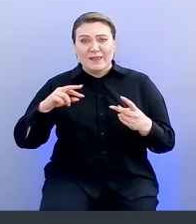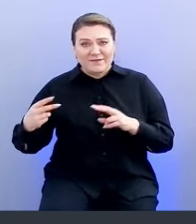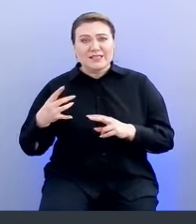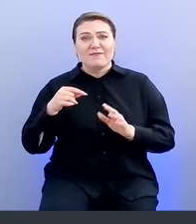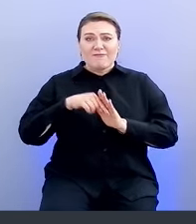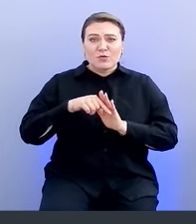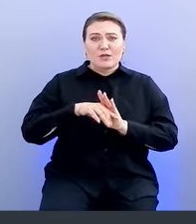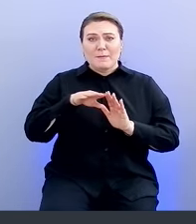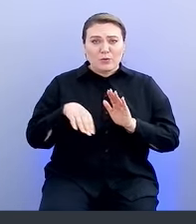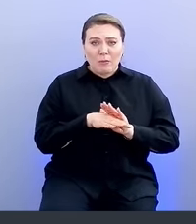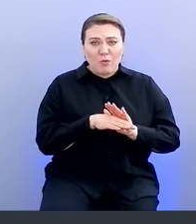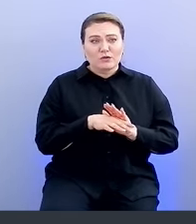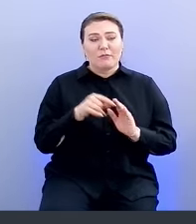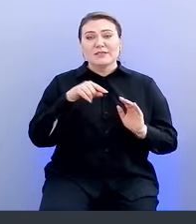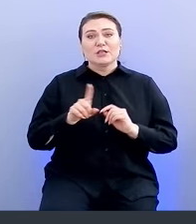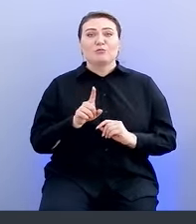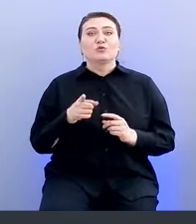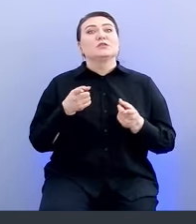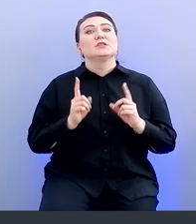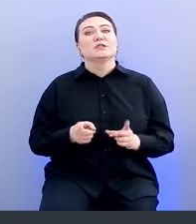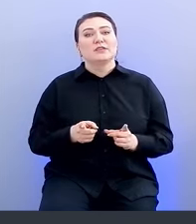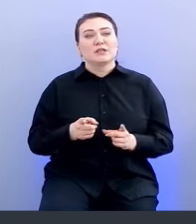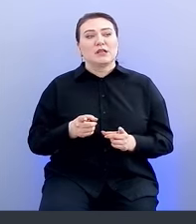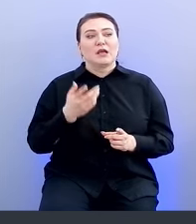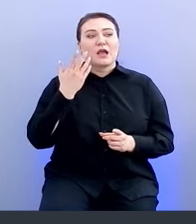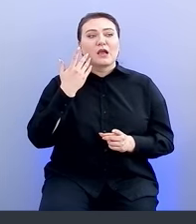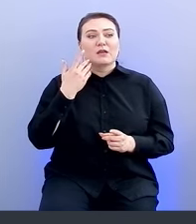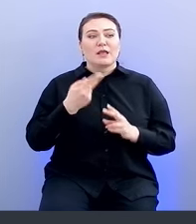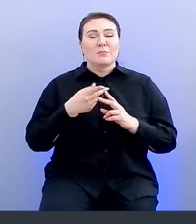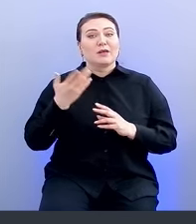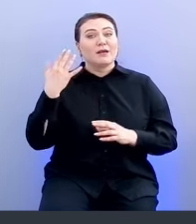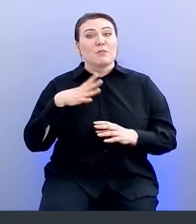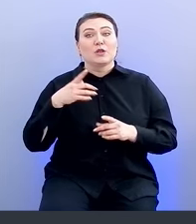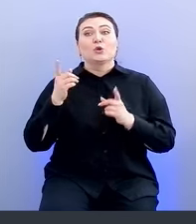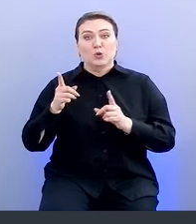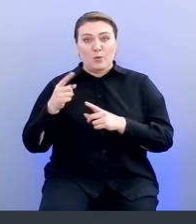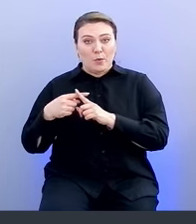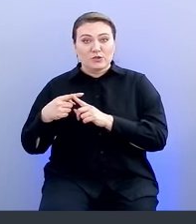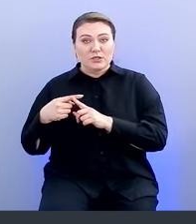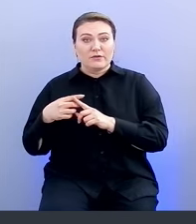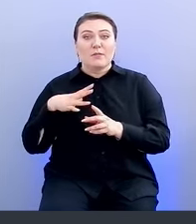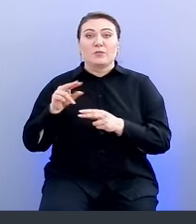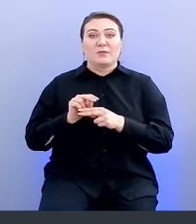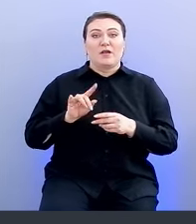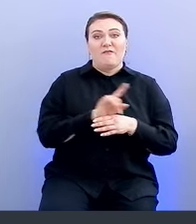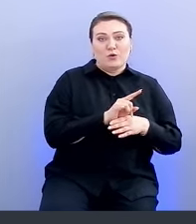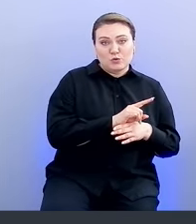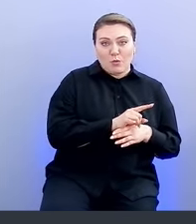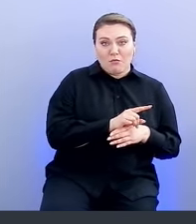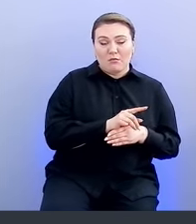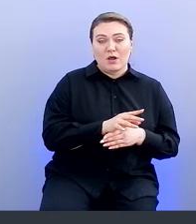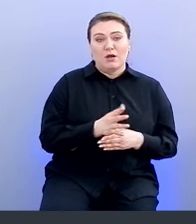так далее внутри под капотом с тем, что действительно когда-то это было true positive, потом исправили, стало false,